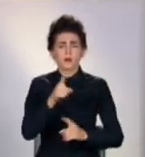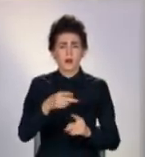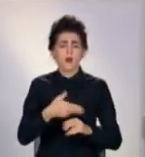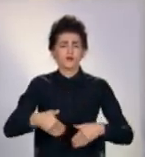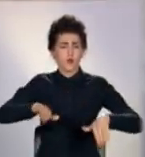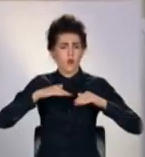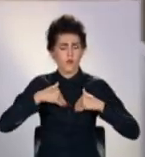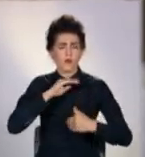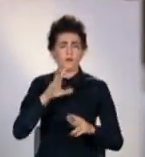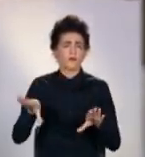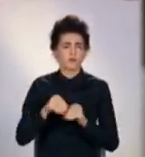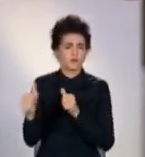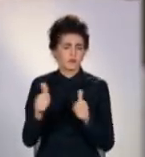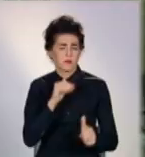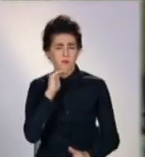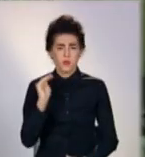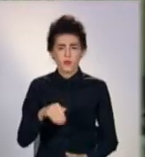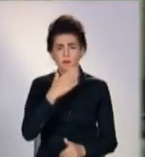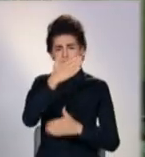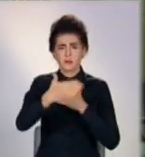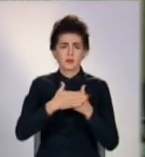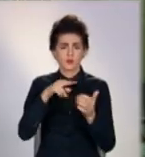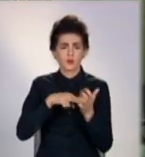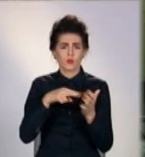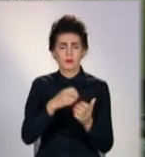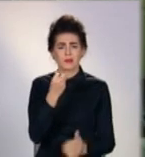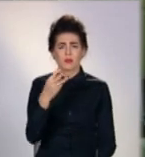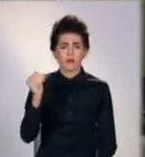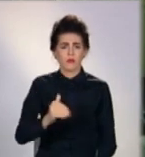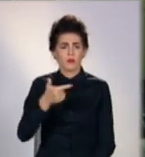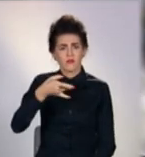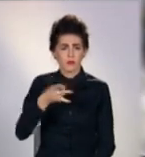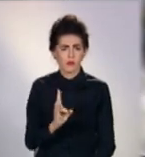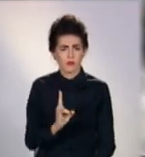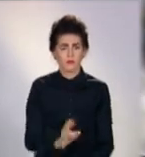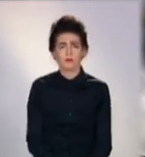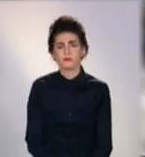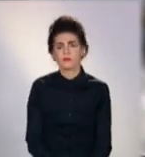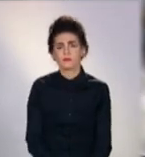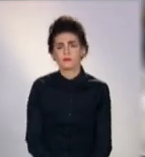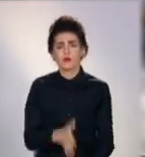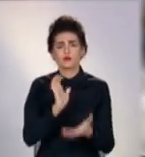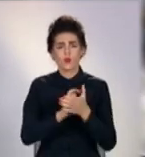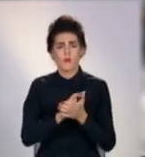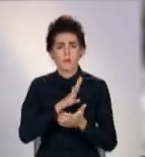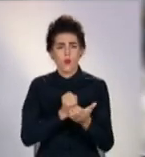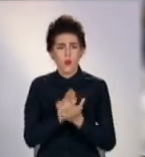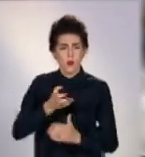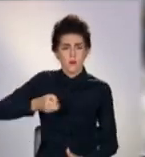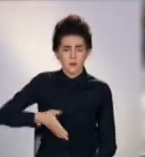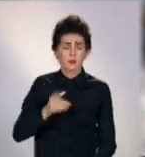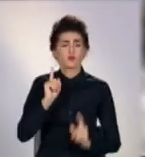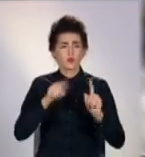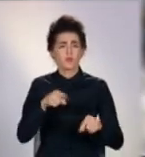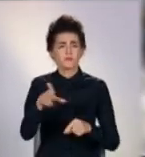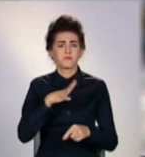спеціаліста. Усе це обійшлося чоловіку приблизно у 13 тисяч гривень. У знайомих теж була операція, апендицит. Вони звернулися